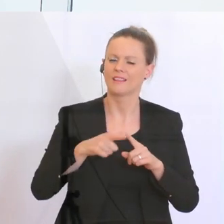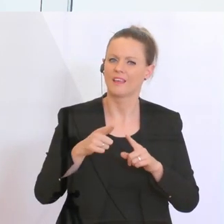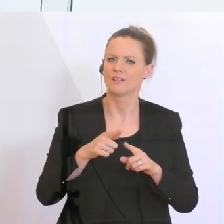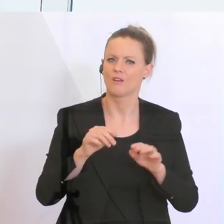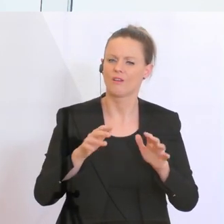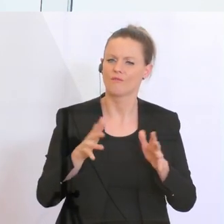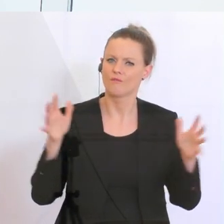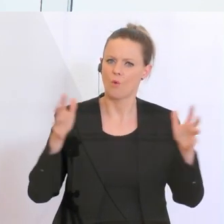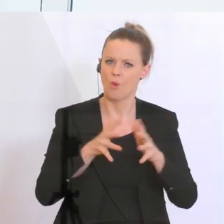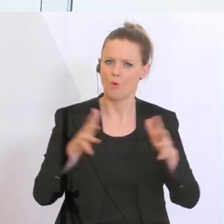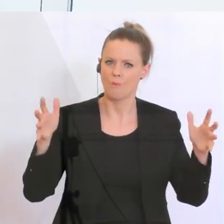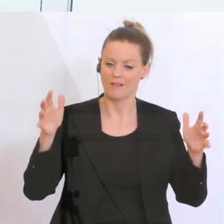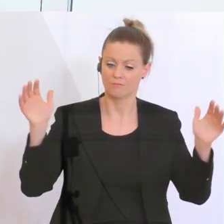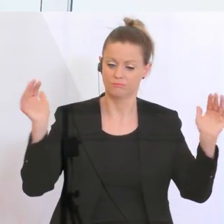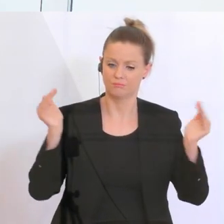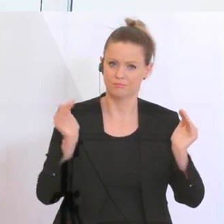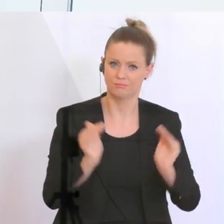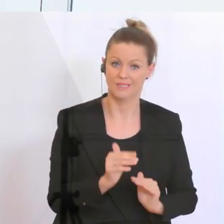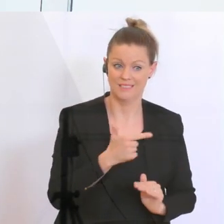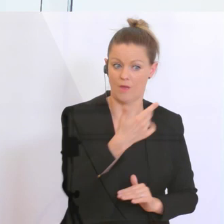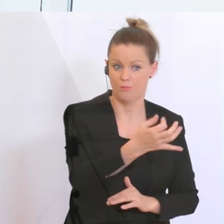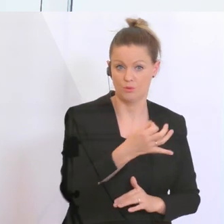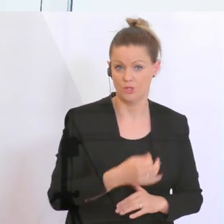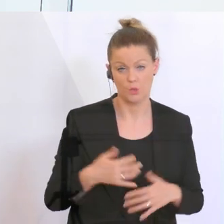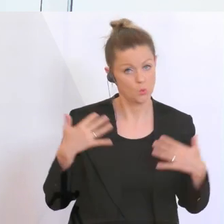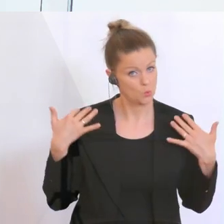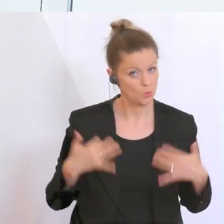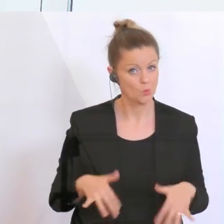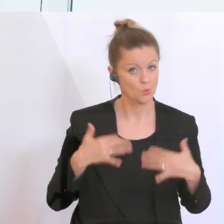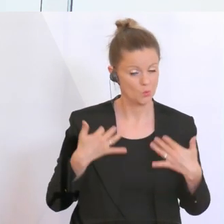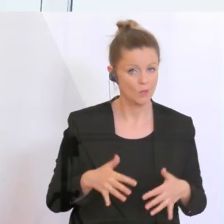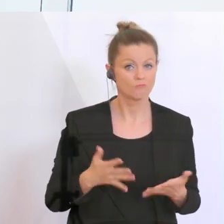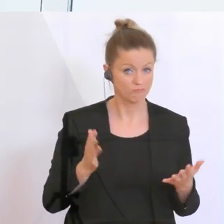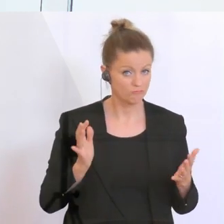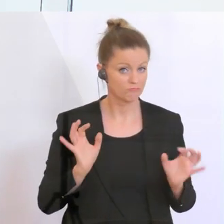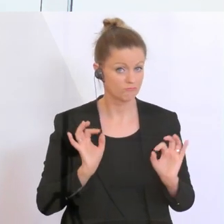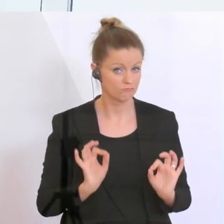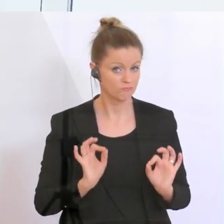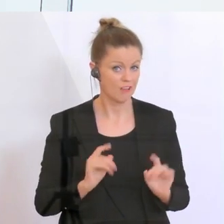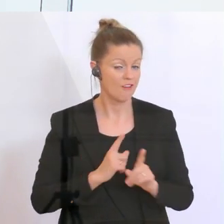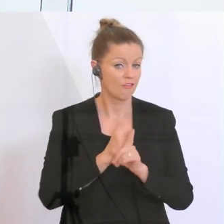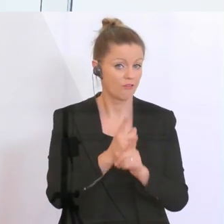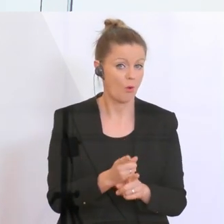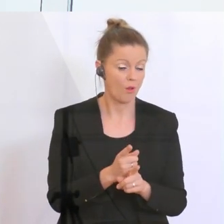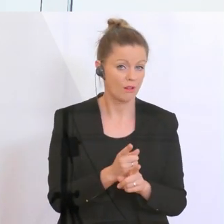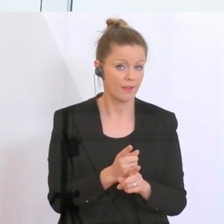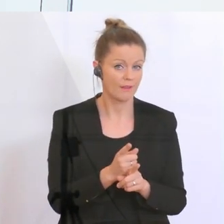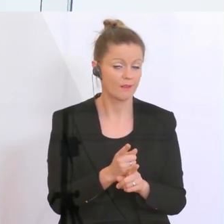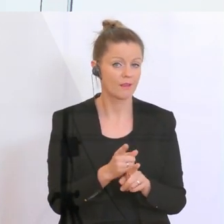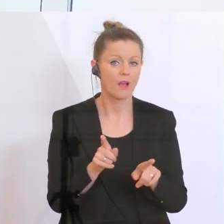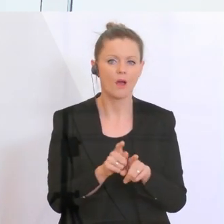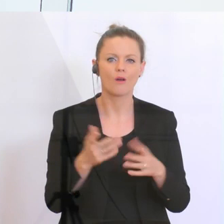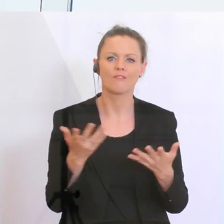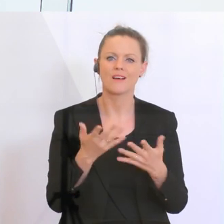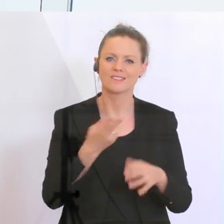2% abgebaut, also massiv. Das hatte auch zur Folge oder gleichlaufend damit,